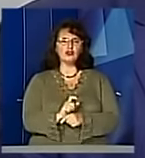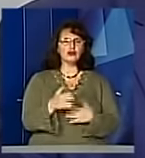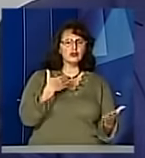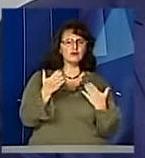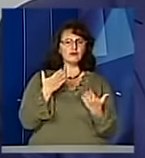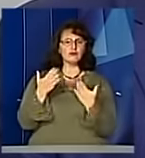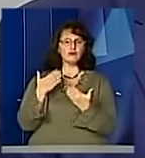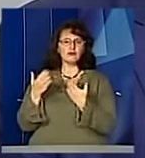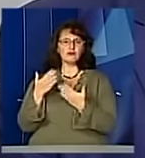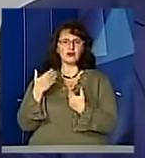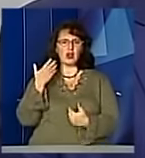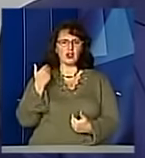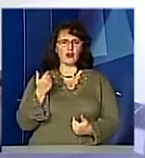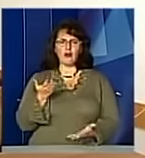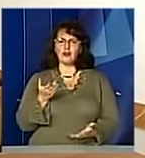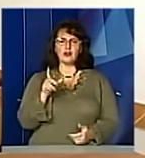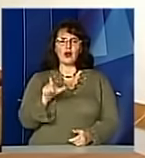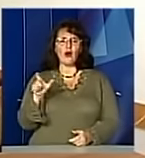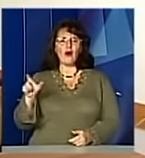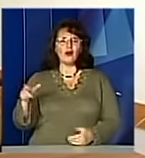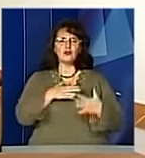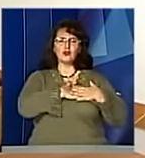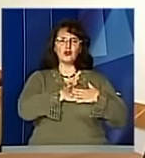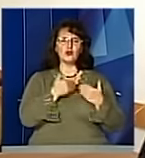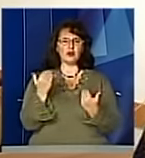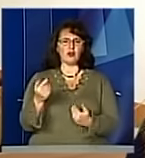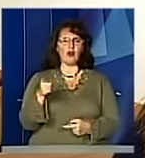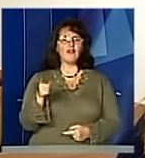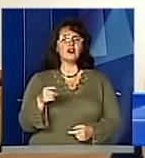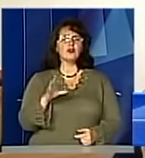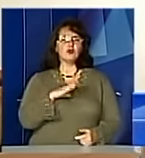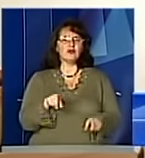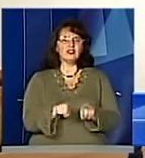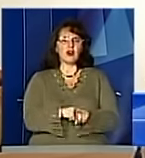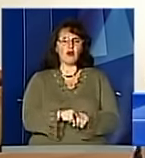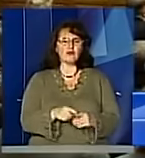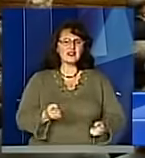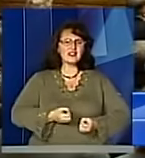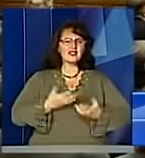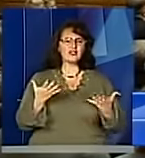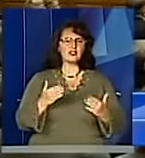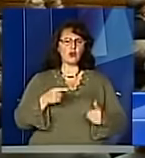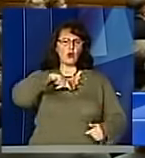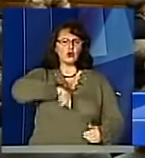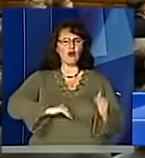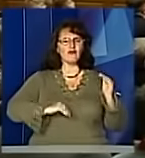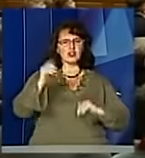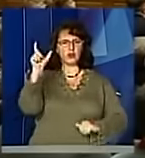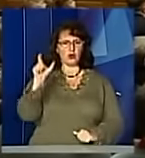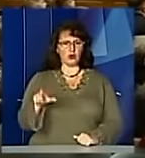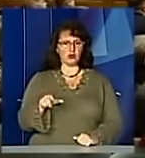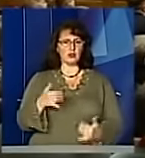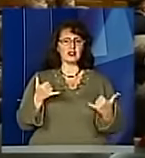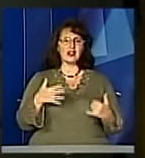це був такий улюблений студентів. Він був такою світлою, такою духовно високою людиною. Нині весь університет в